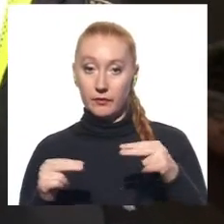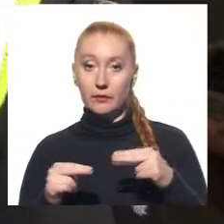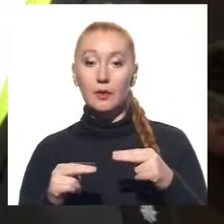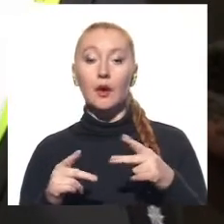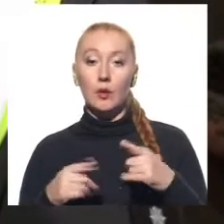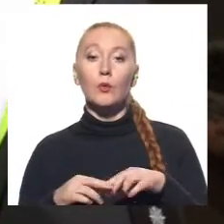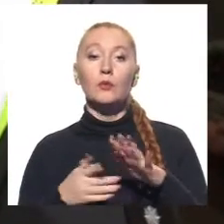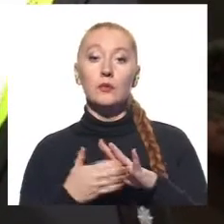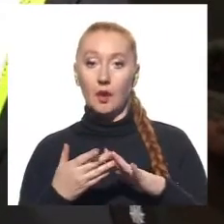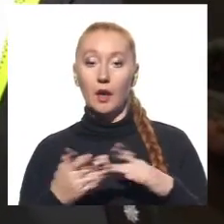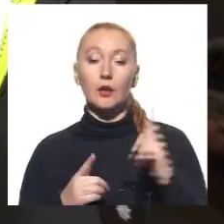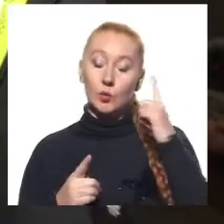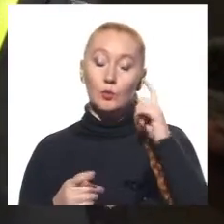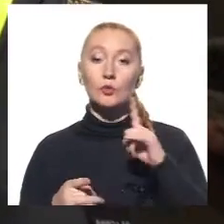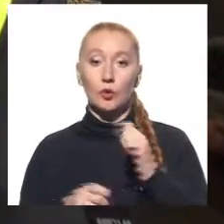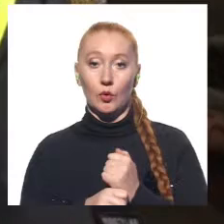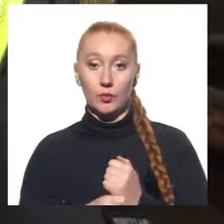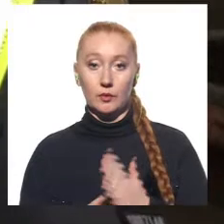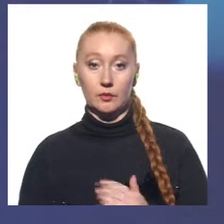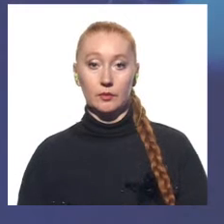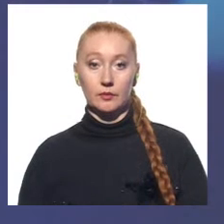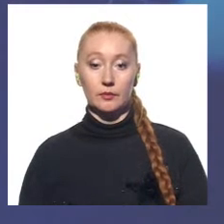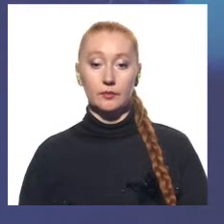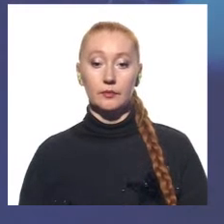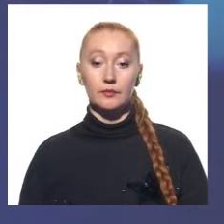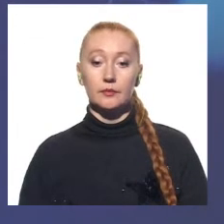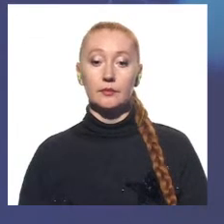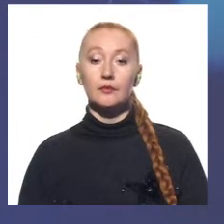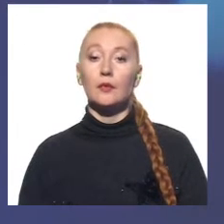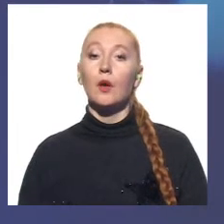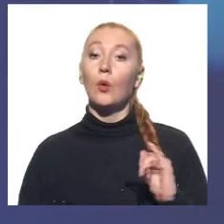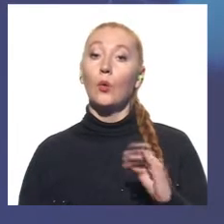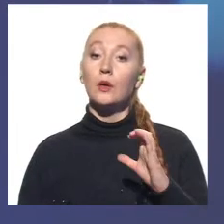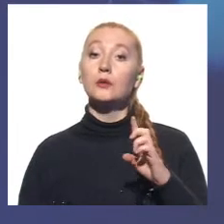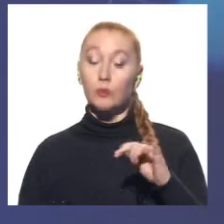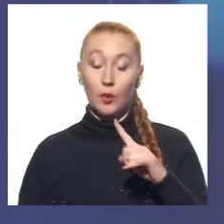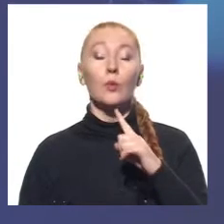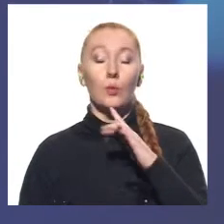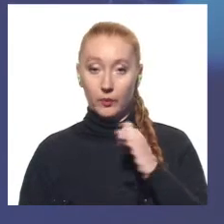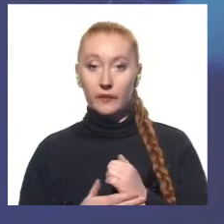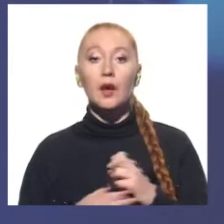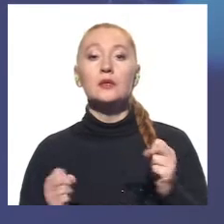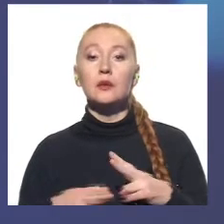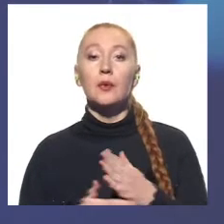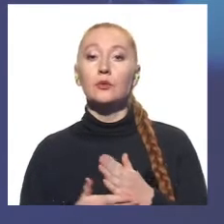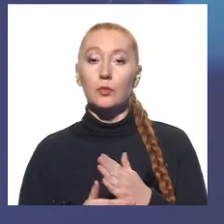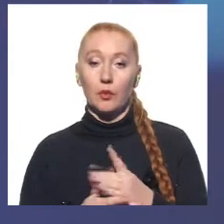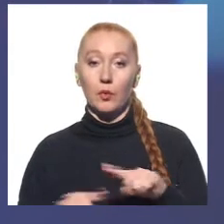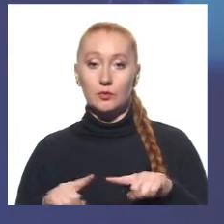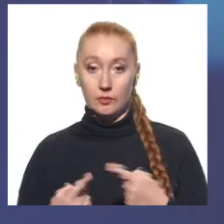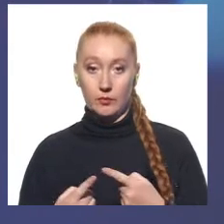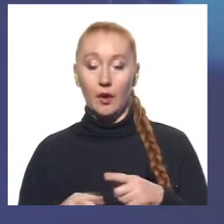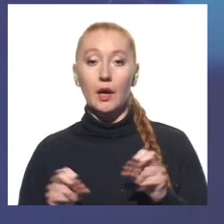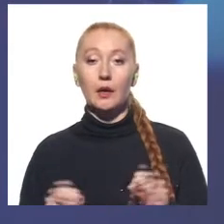відправлятися до управління патрульної поліції. У СБУ підтвердили проведення спецоперацій по затриманню